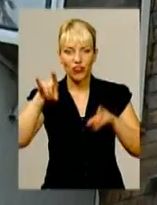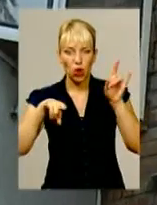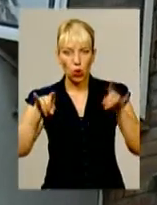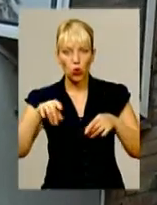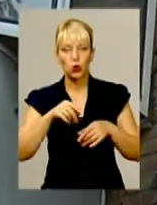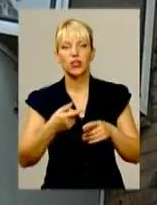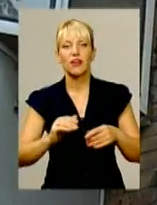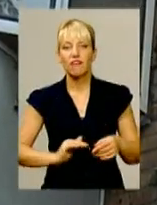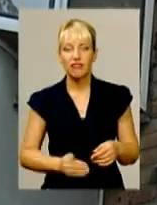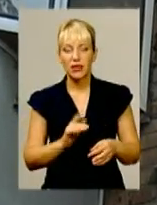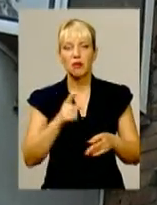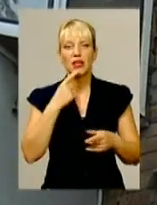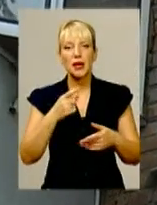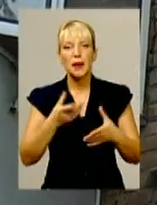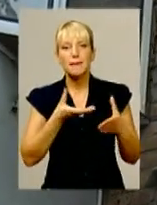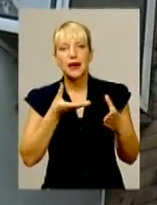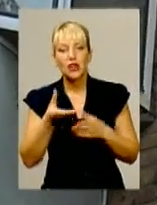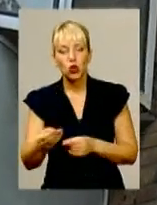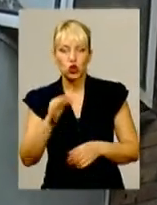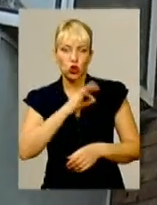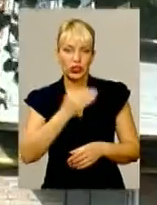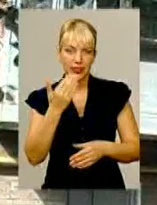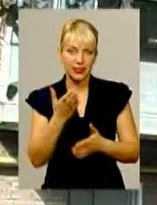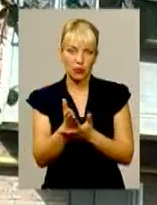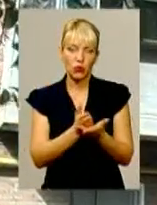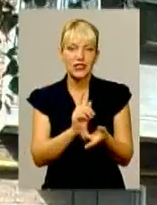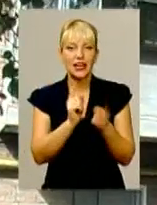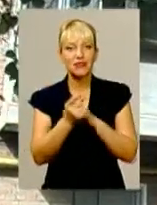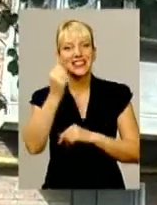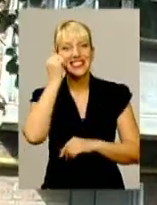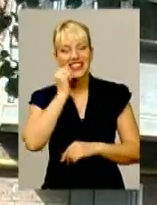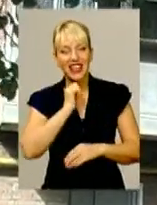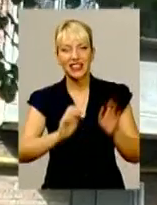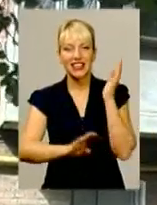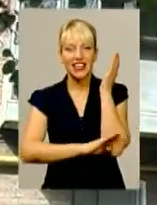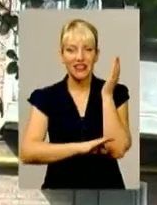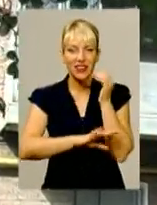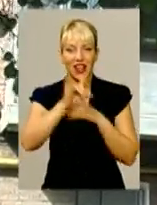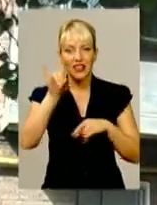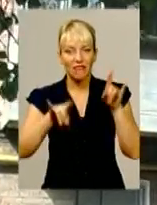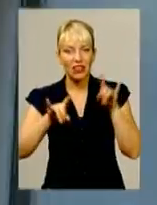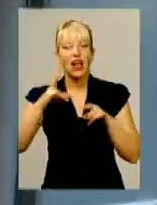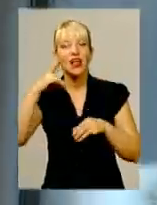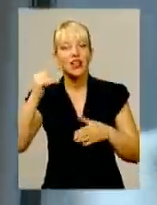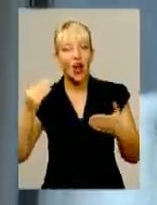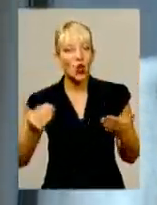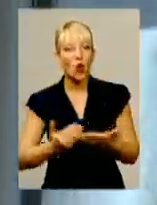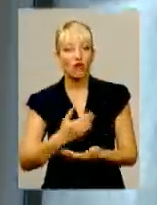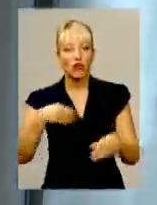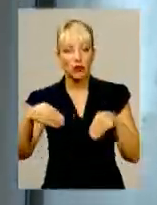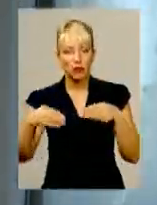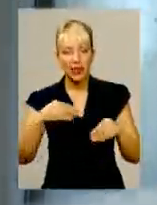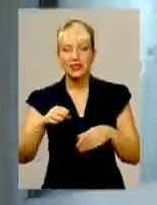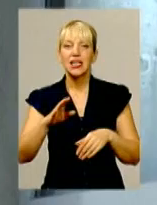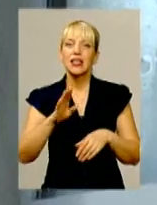і переконували скористатися їхніми послугами. Замінити старі дерев'яні рами на нові пластикові. Жінку насторожило, що агенти